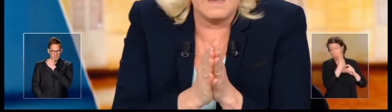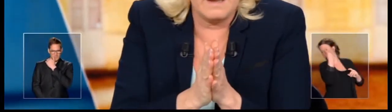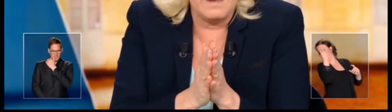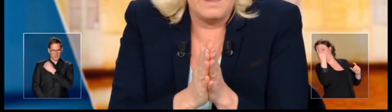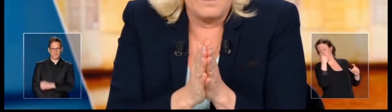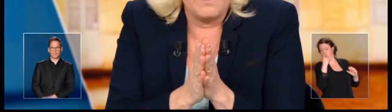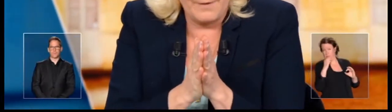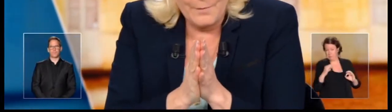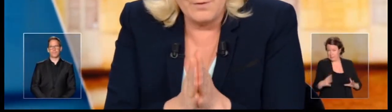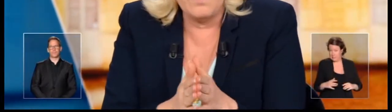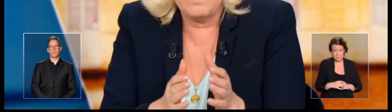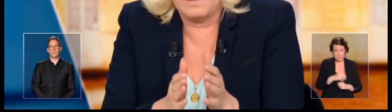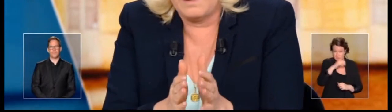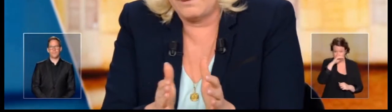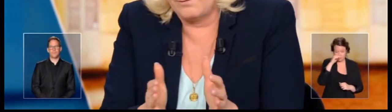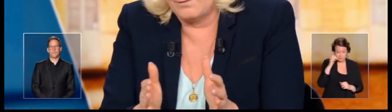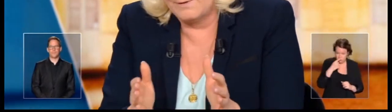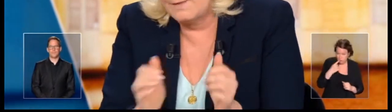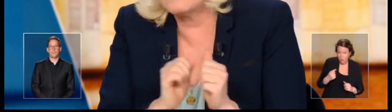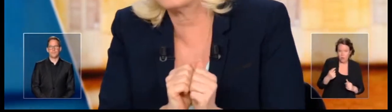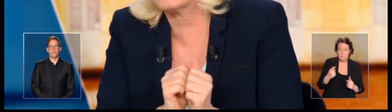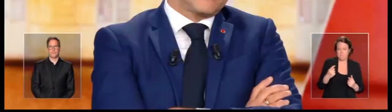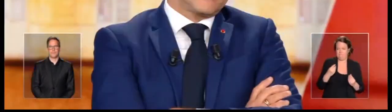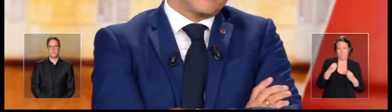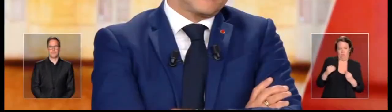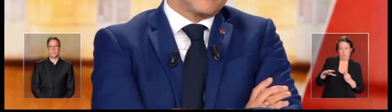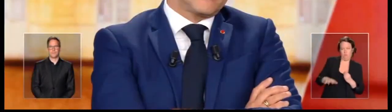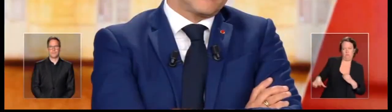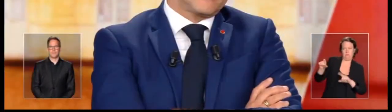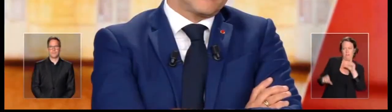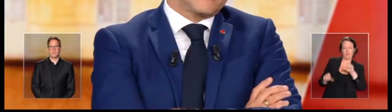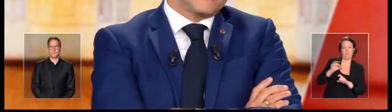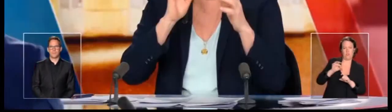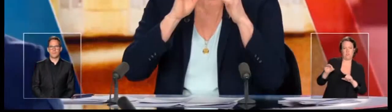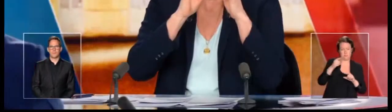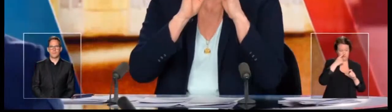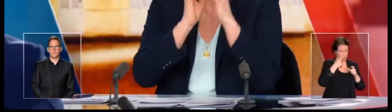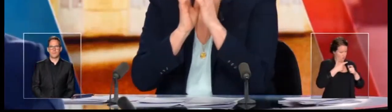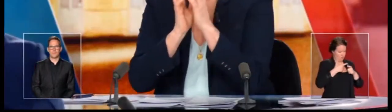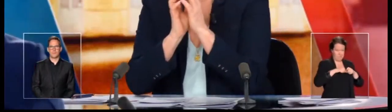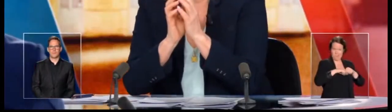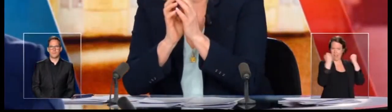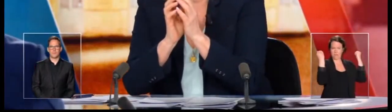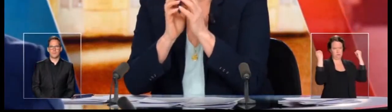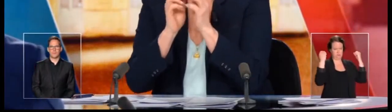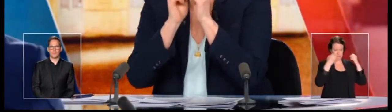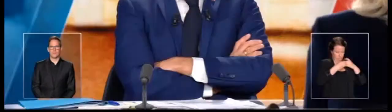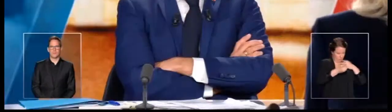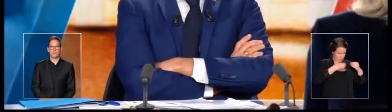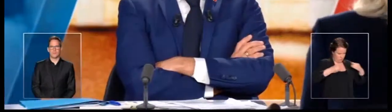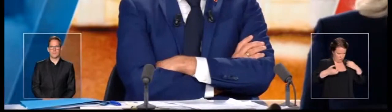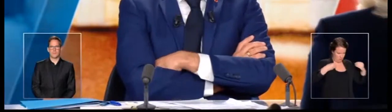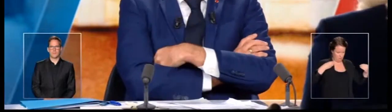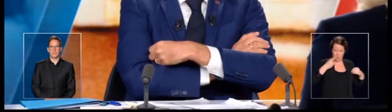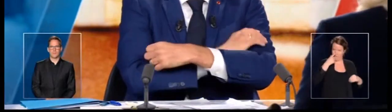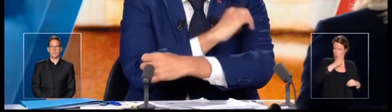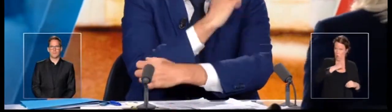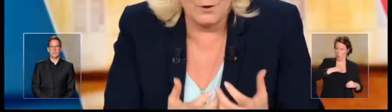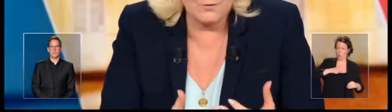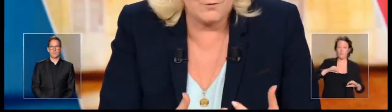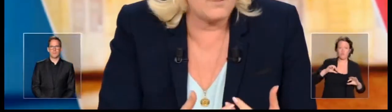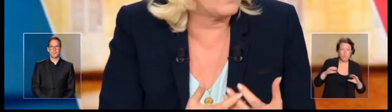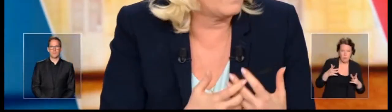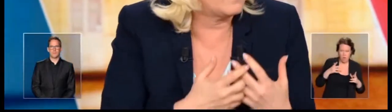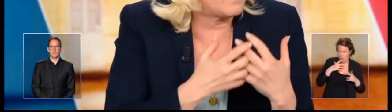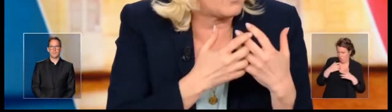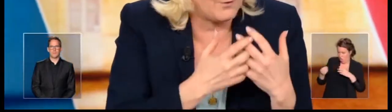créé vraiment une division très forte. Donc il faut recoudre la France, recoudre la démocratie française.